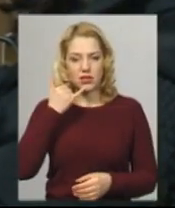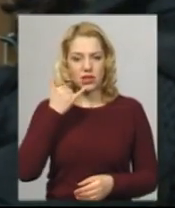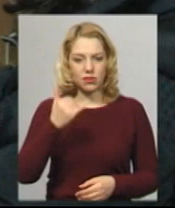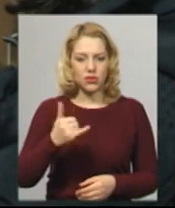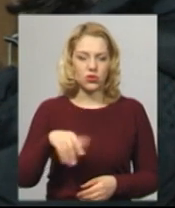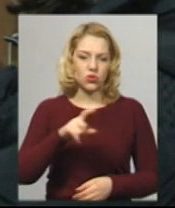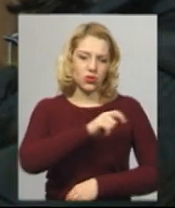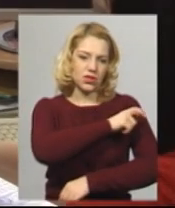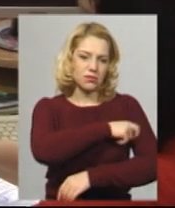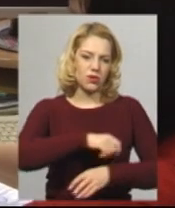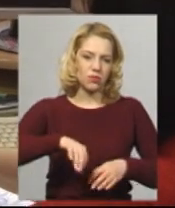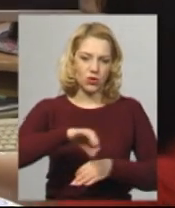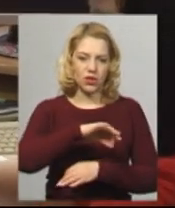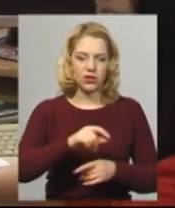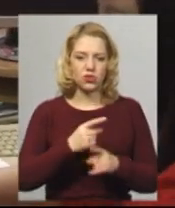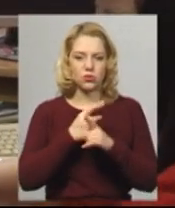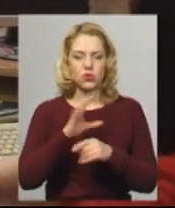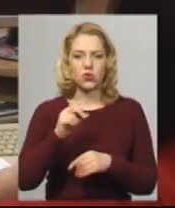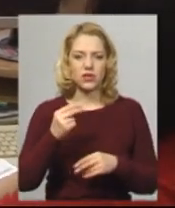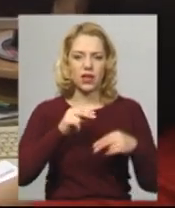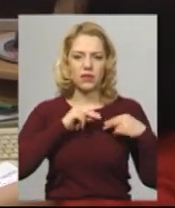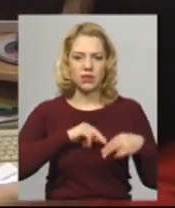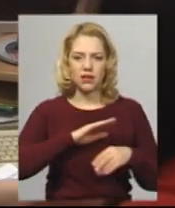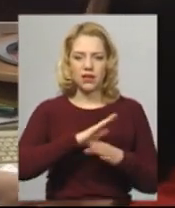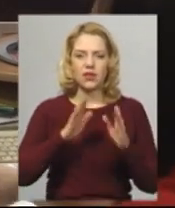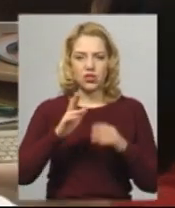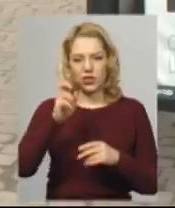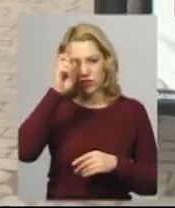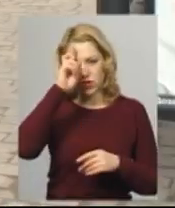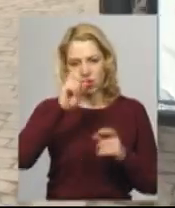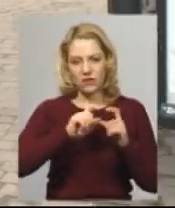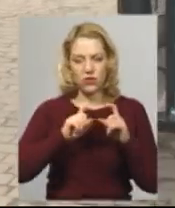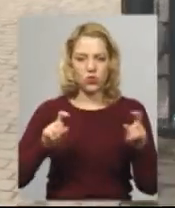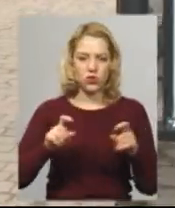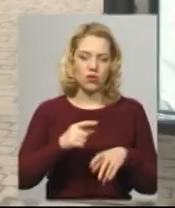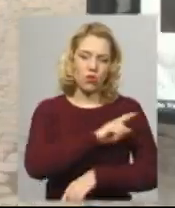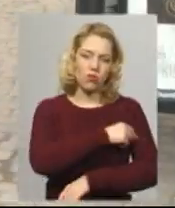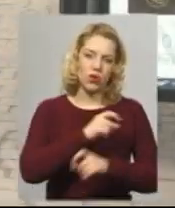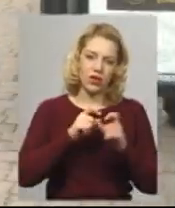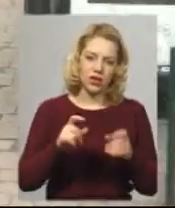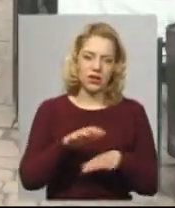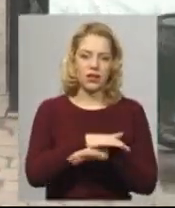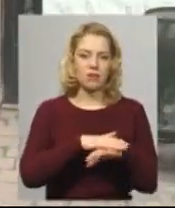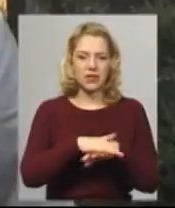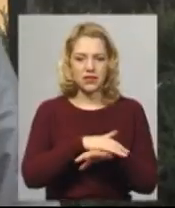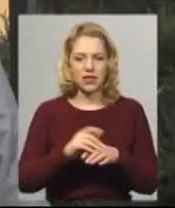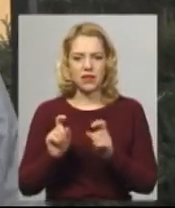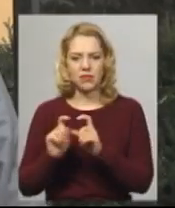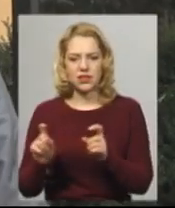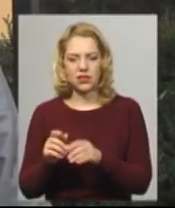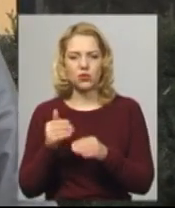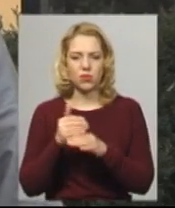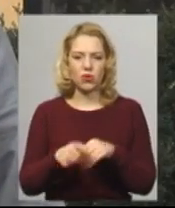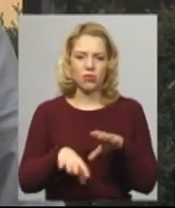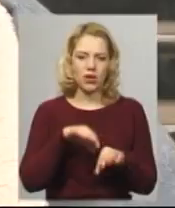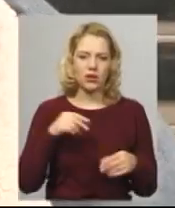проєкту. Супроводжує соціальний працівник клієнтів не лише у державні установи та полікліники, а й у магазини, на ринок. Допомагають обрати одяг,